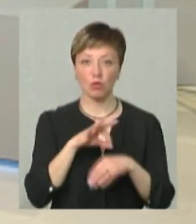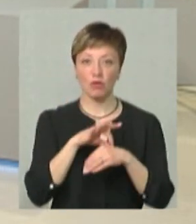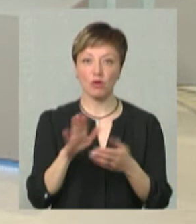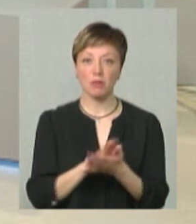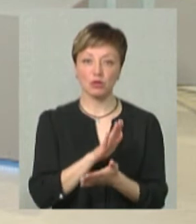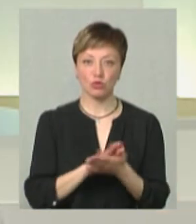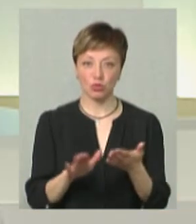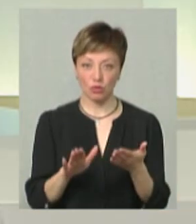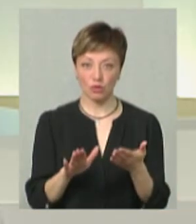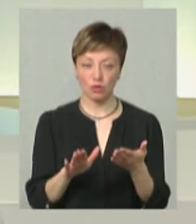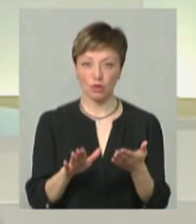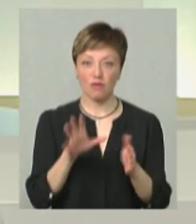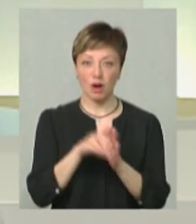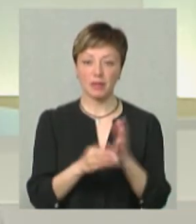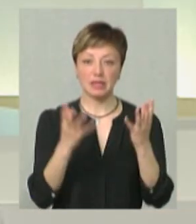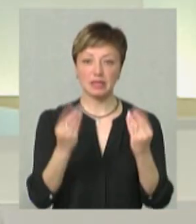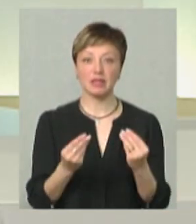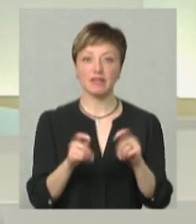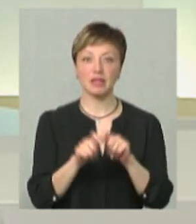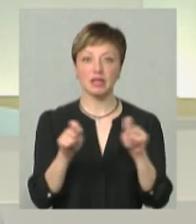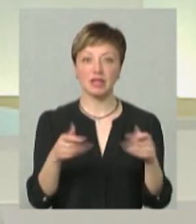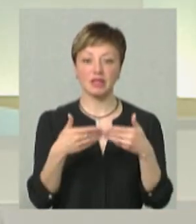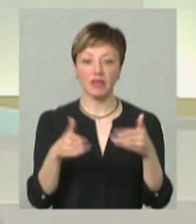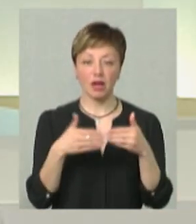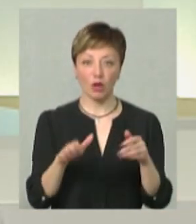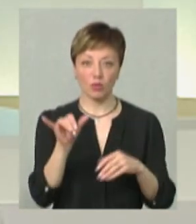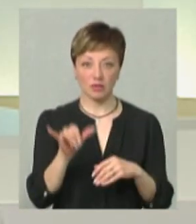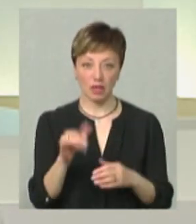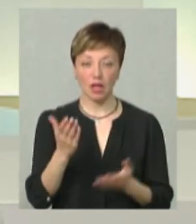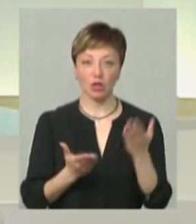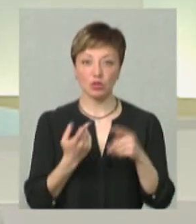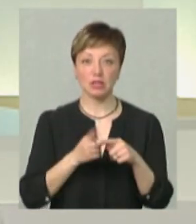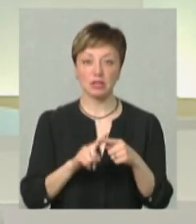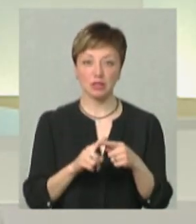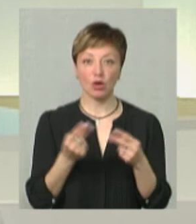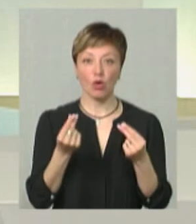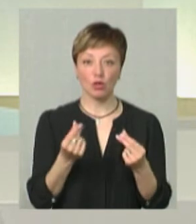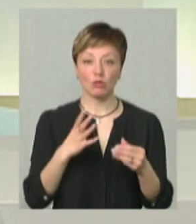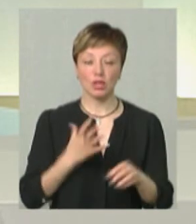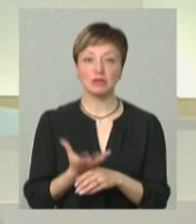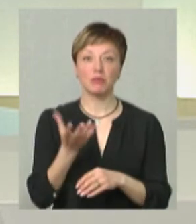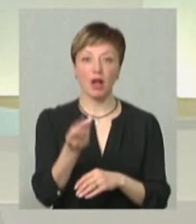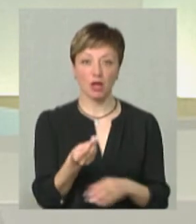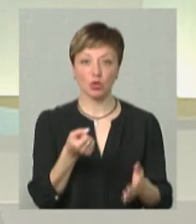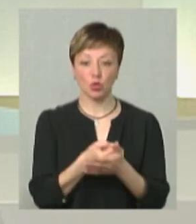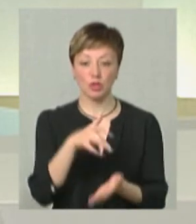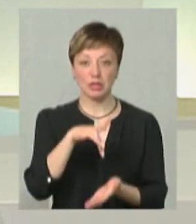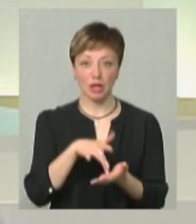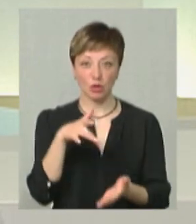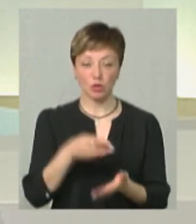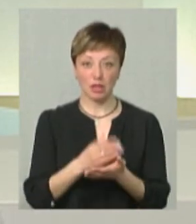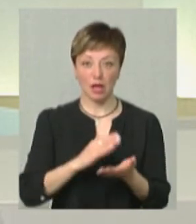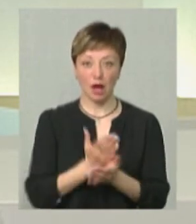безкоштовно в рамках Дні відкритих дверей виші. Якщо ці кошти були сплачені до Центру